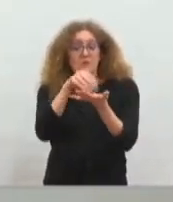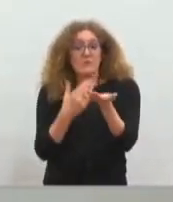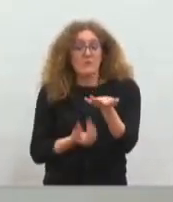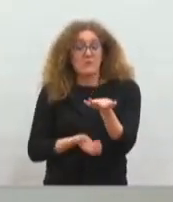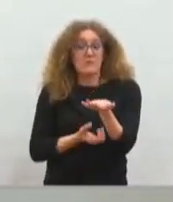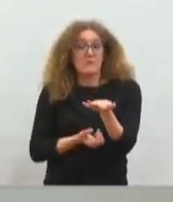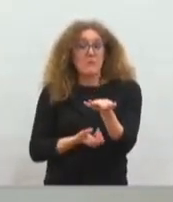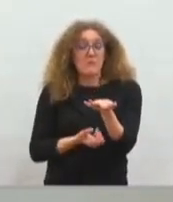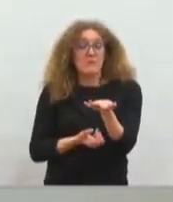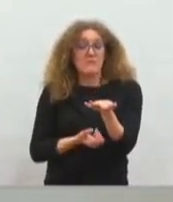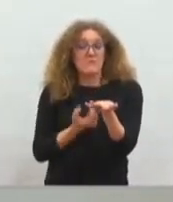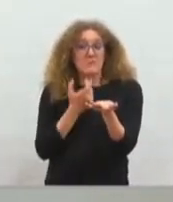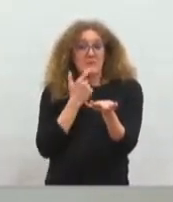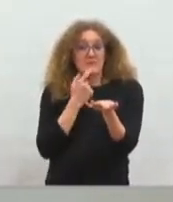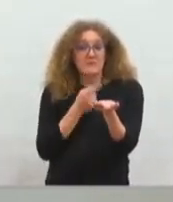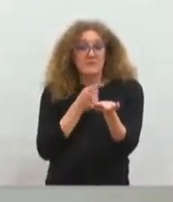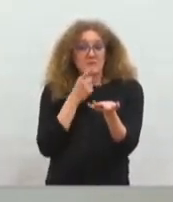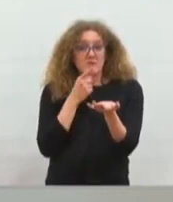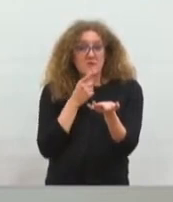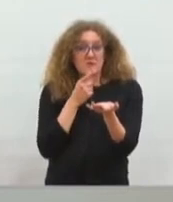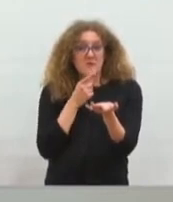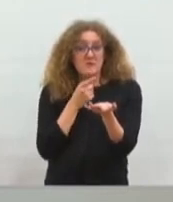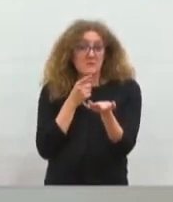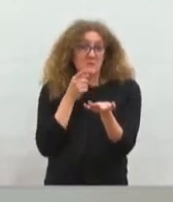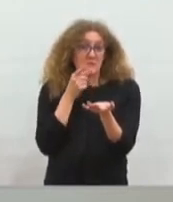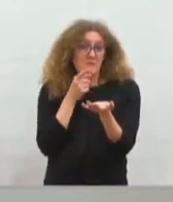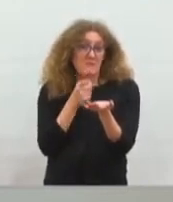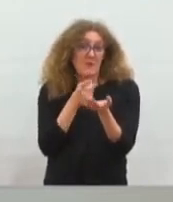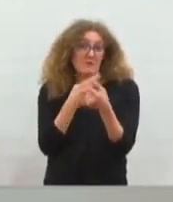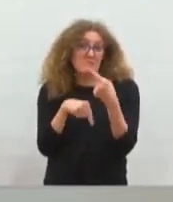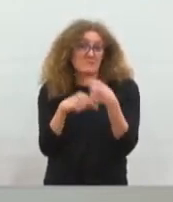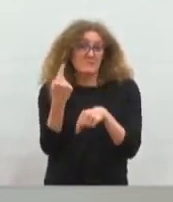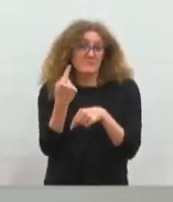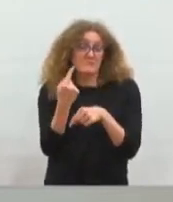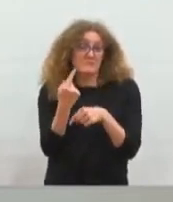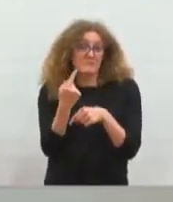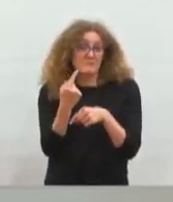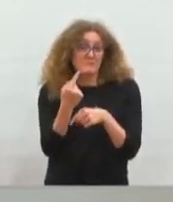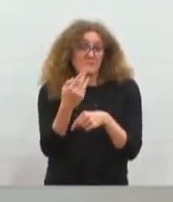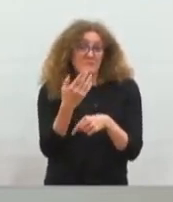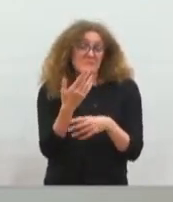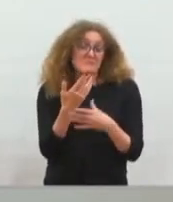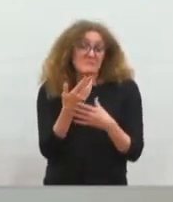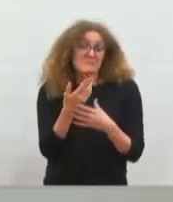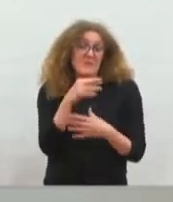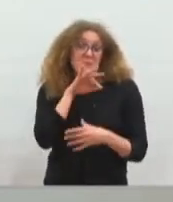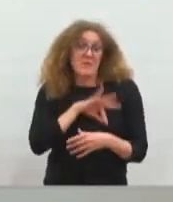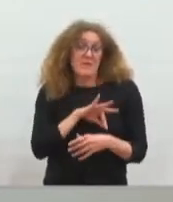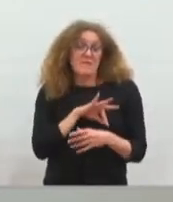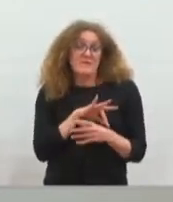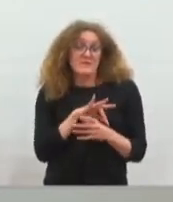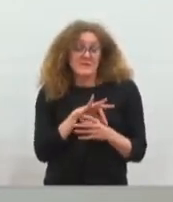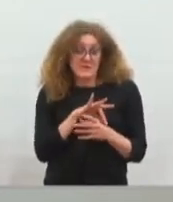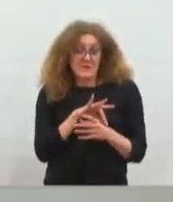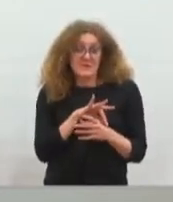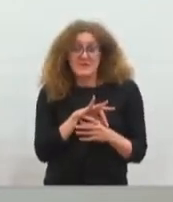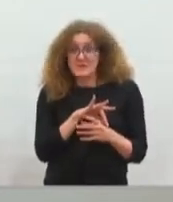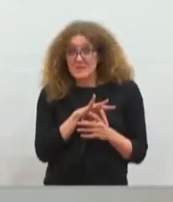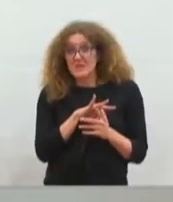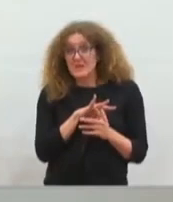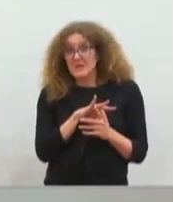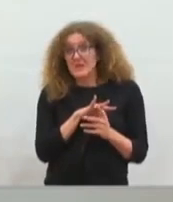privatiserions les gains et que nous socialiserons les pertes, qui est une politique contre laquelle je combats depuis des années.